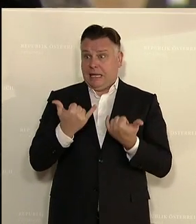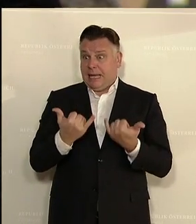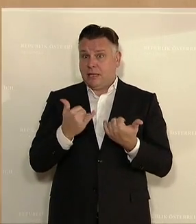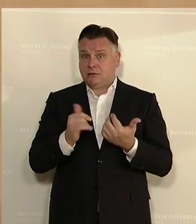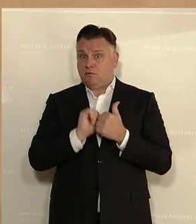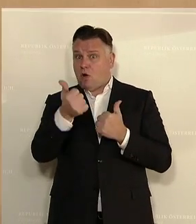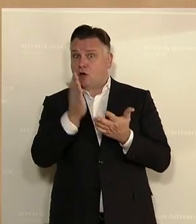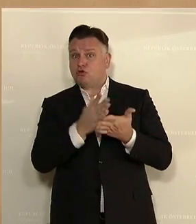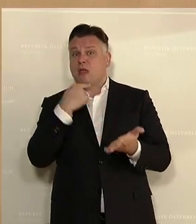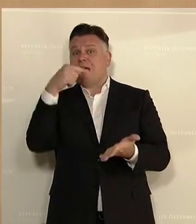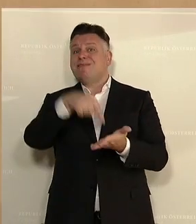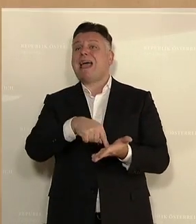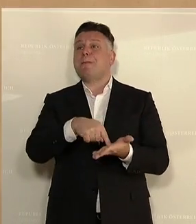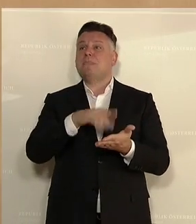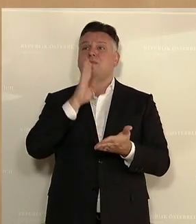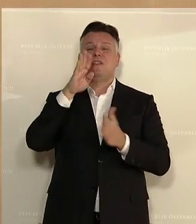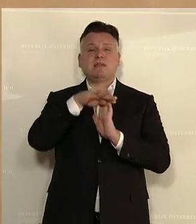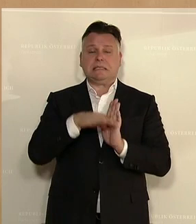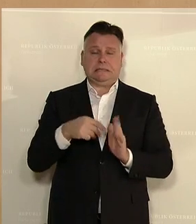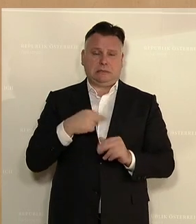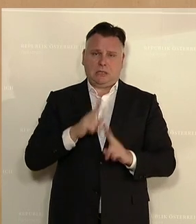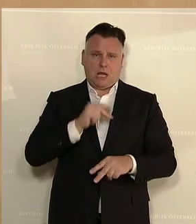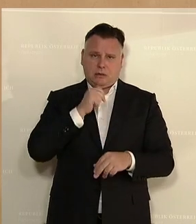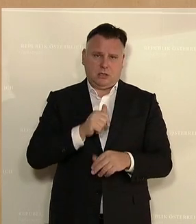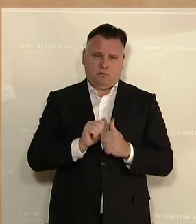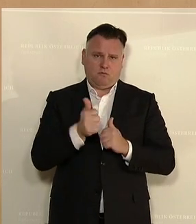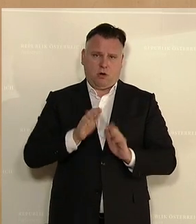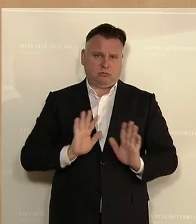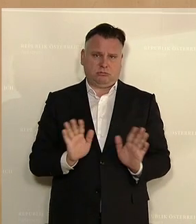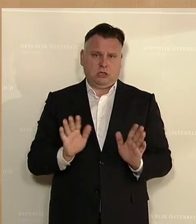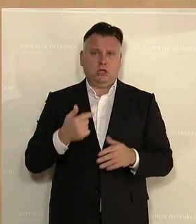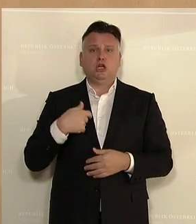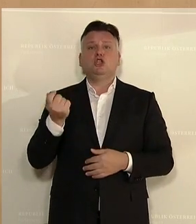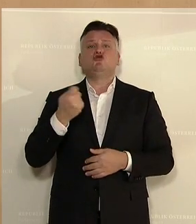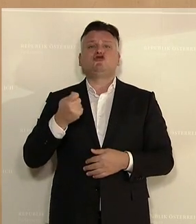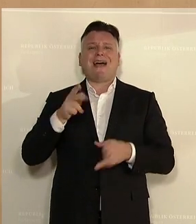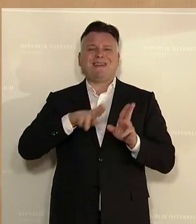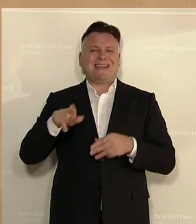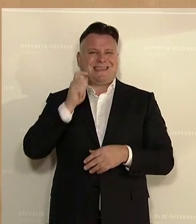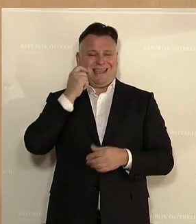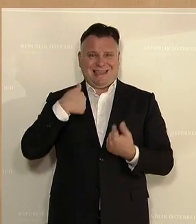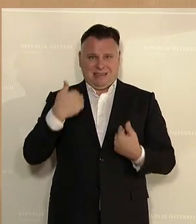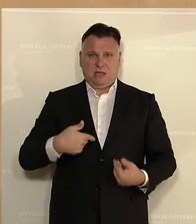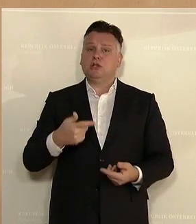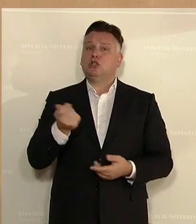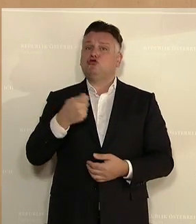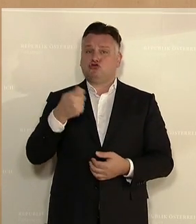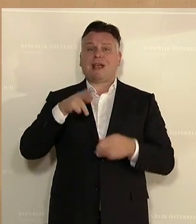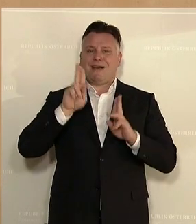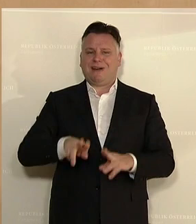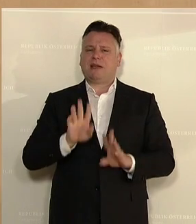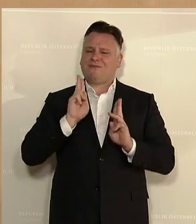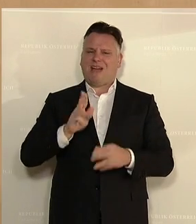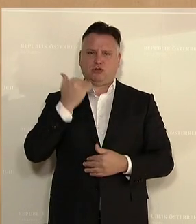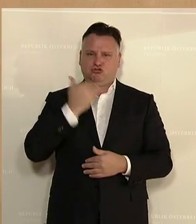Zeitpunkt zu nennen, wann das der Fall ist. Ich sage Ihnen nur, auch als ehemalige Strafrichterin, Strafrecht ist natürlich das schärfste Mittel, das